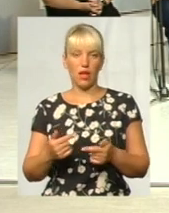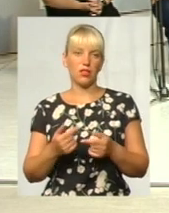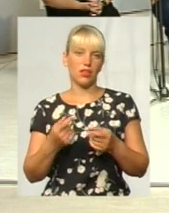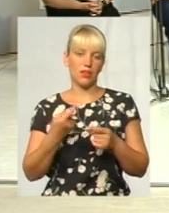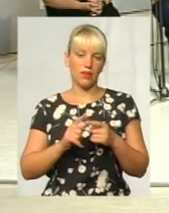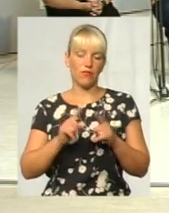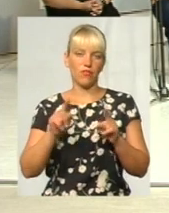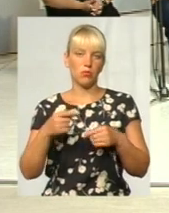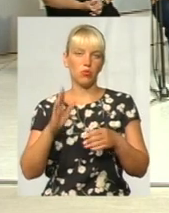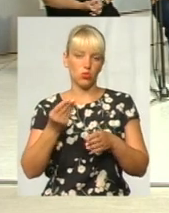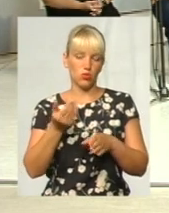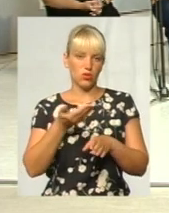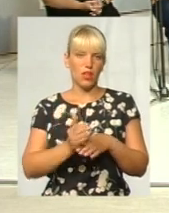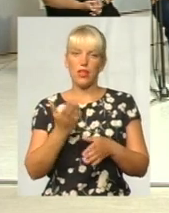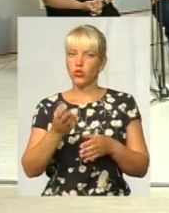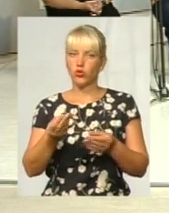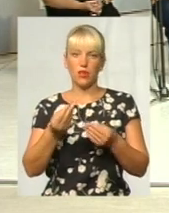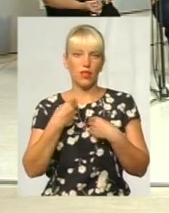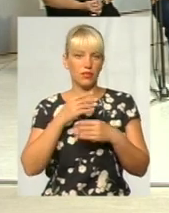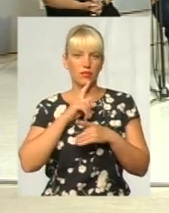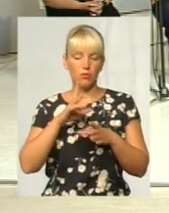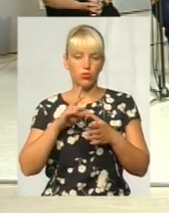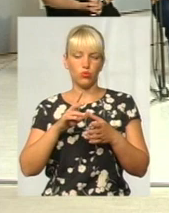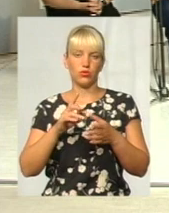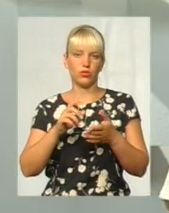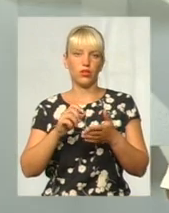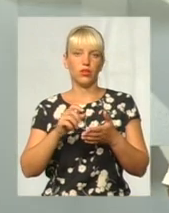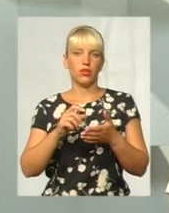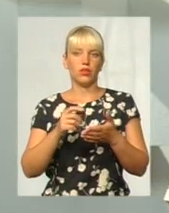кошти. Якщо ні, не будуть надані відповідні пояснення.